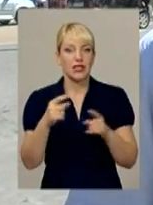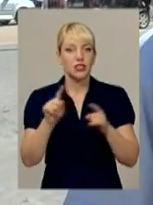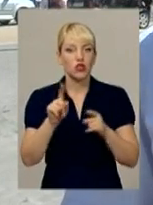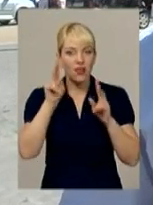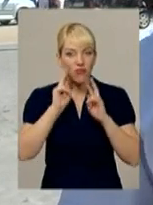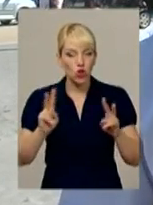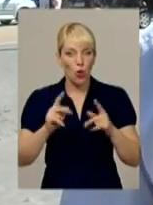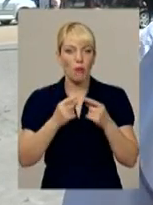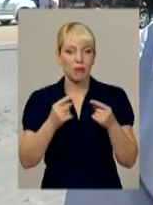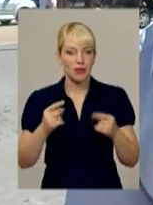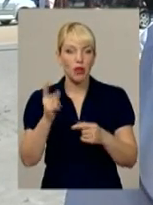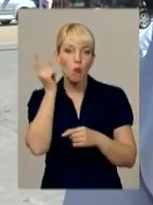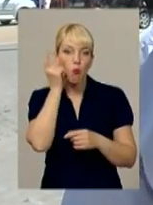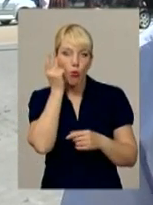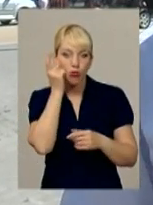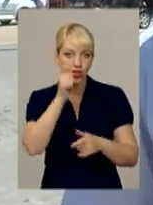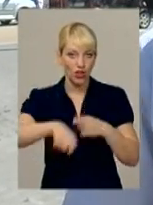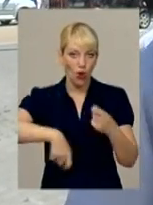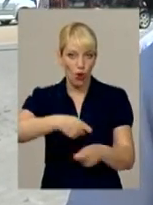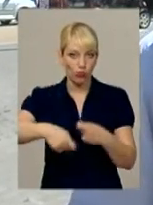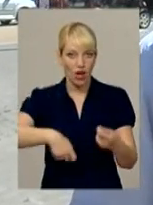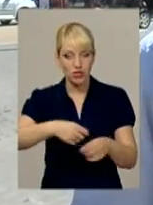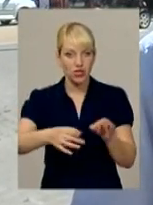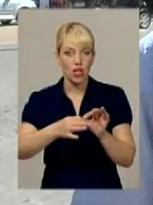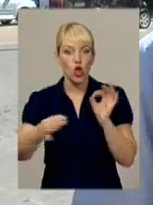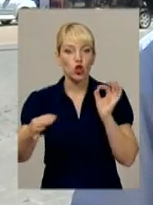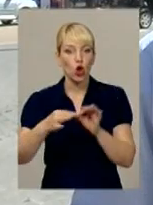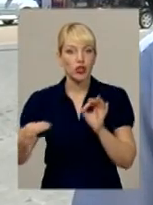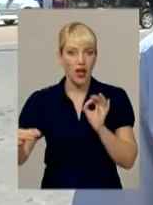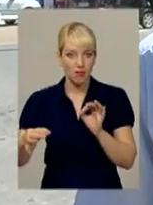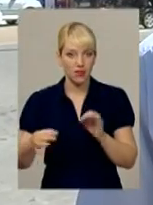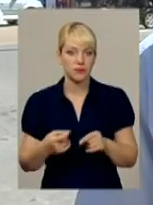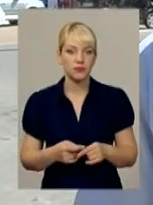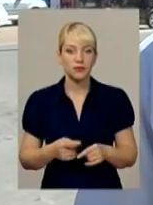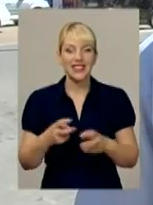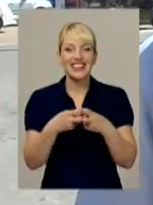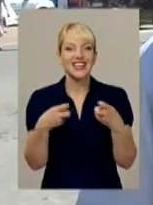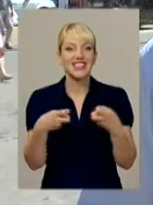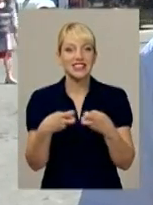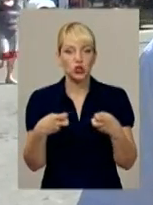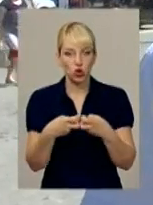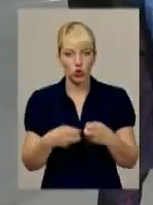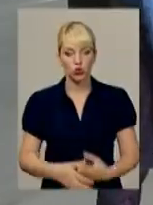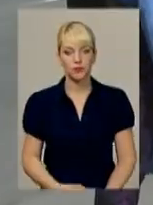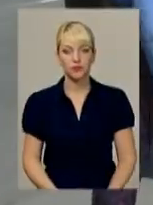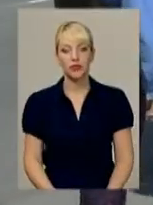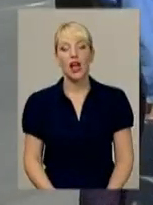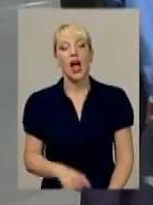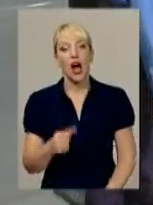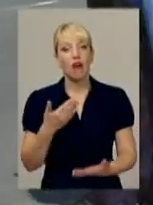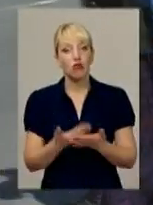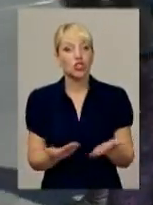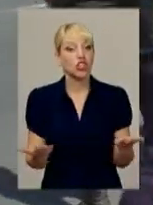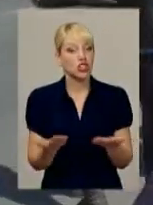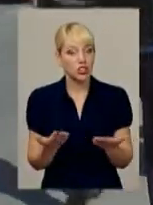телефон, мобільний телефон разом з перемотаною, резинкою і з проводами. А ось, чи